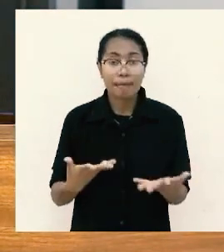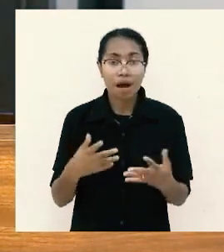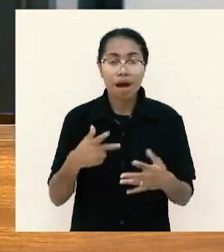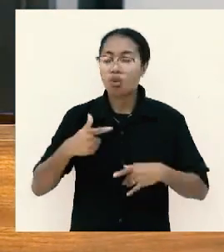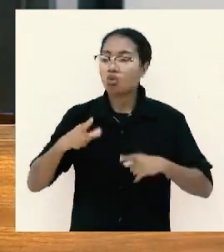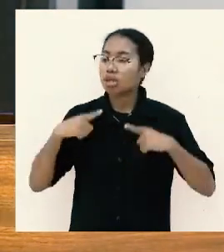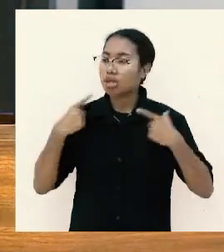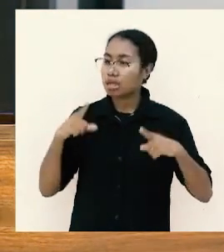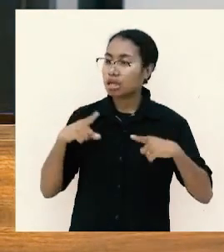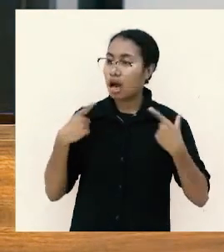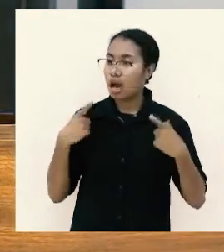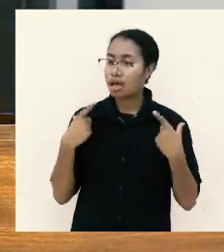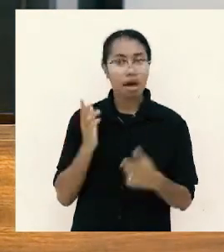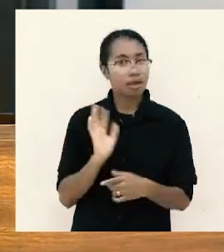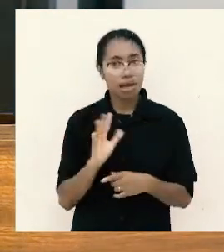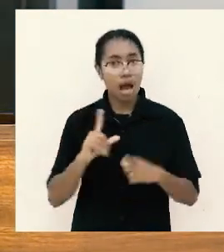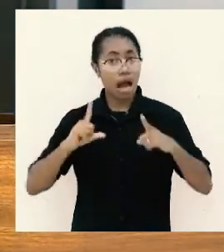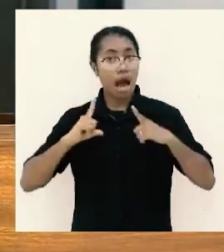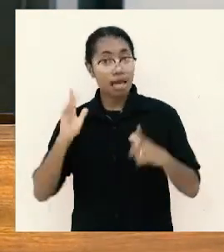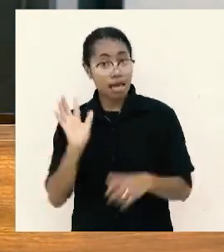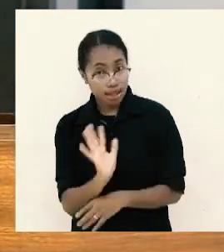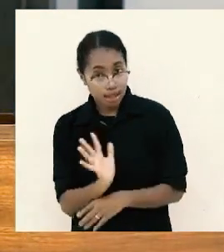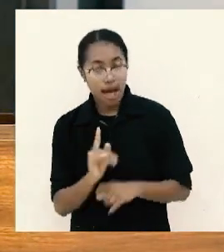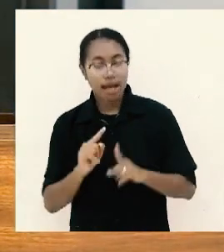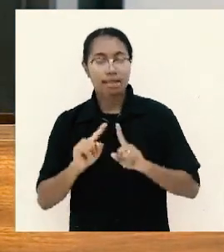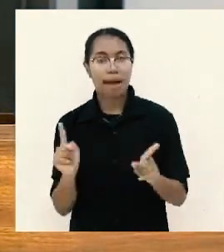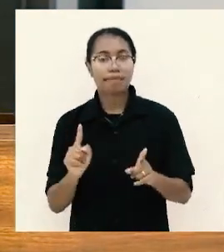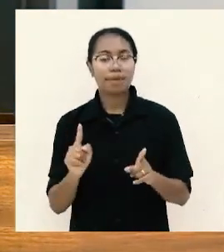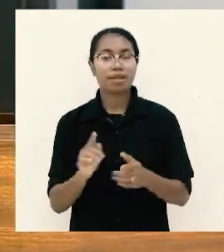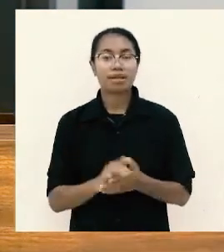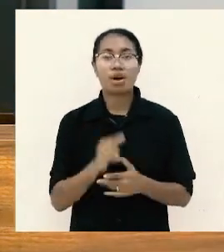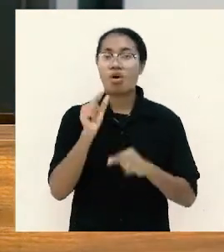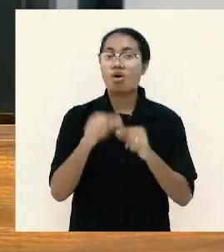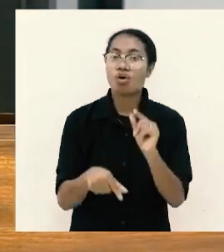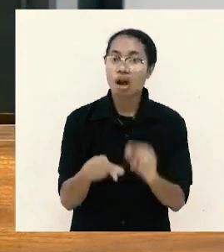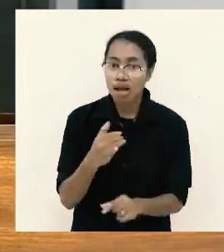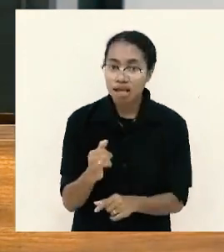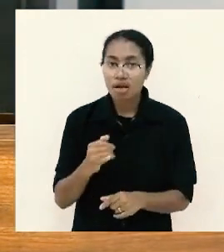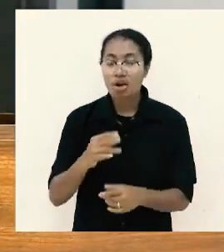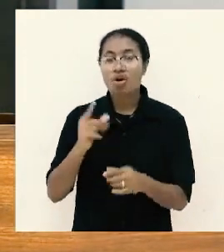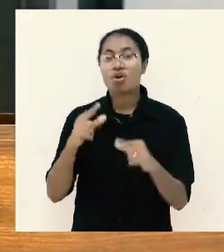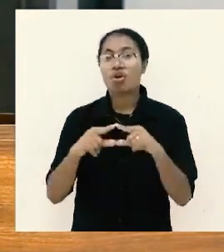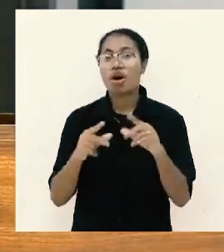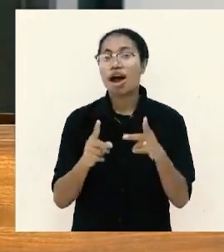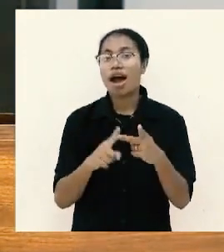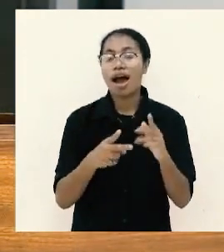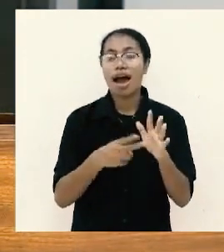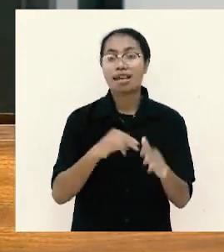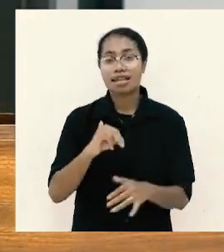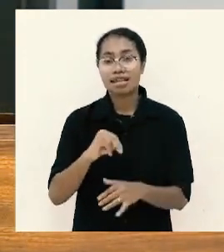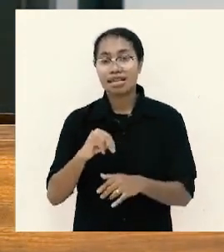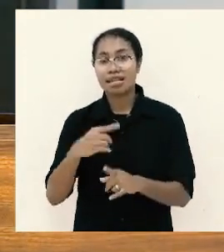raya tidak karena sebagai orang yang begitu rohani tentu standar kelimpahannya itu